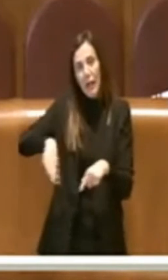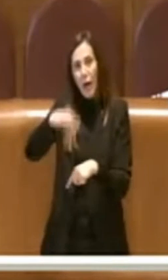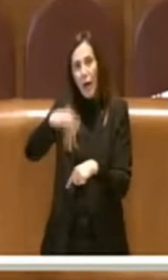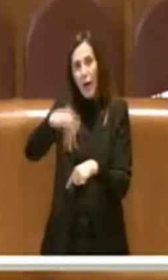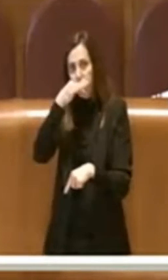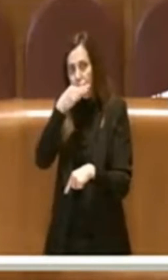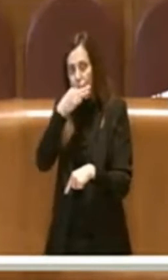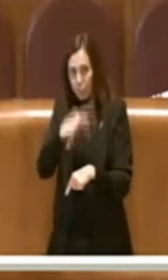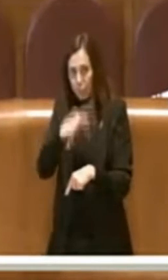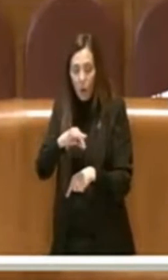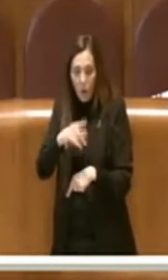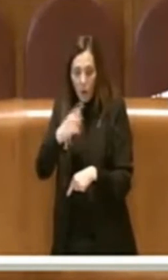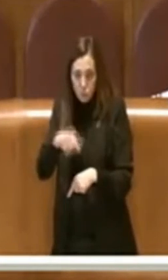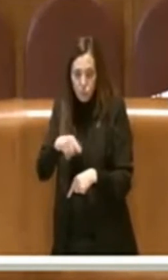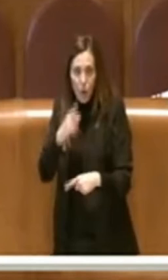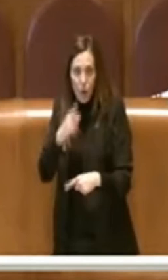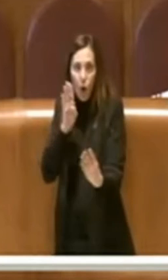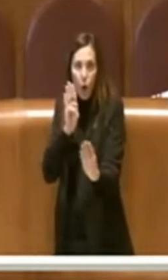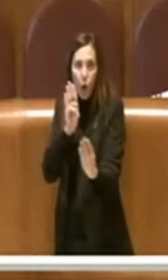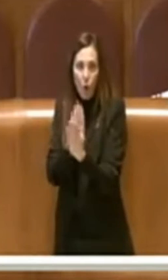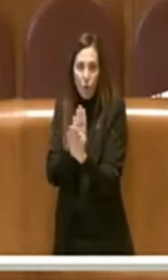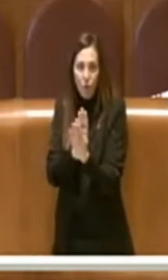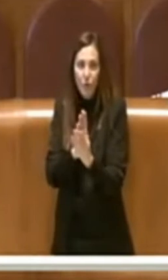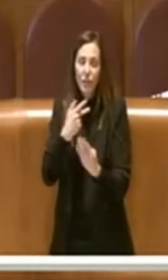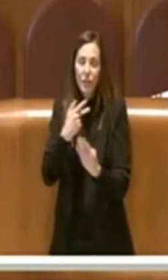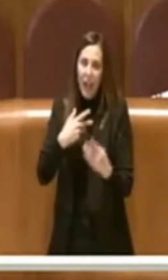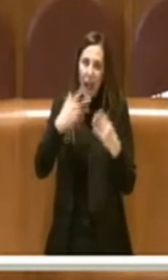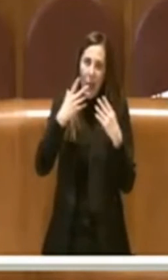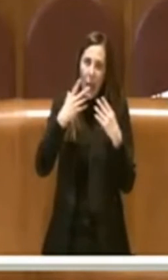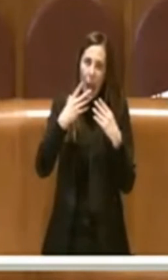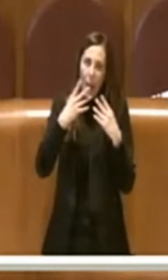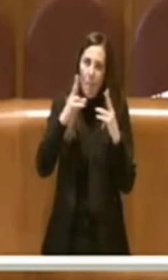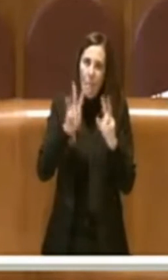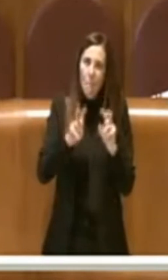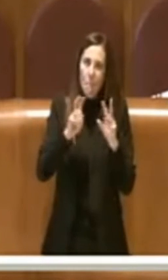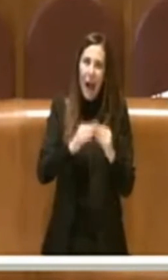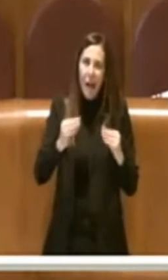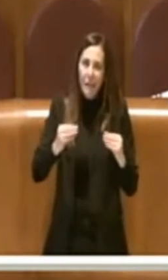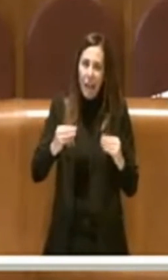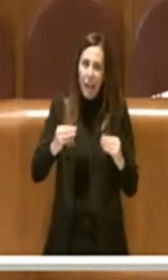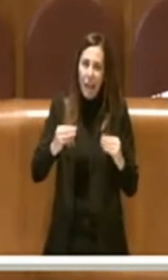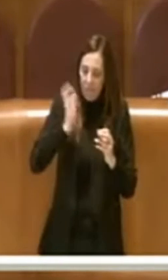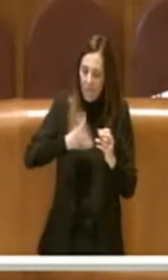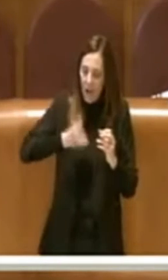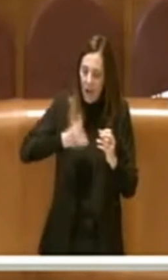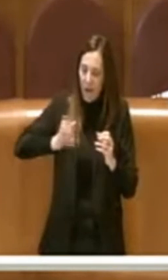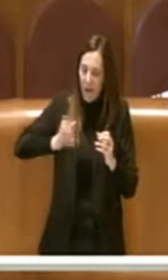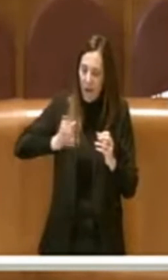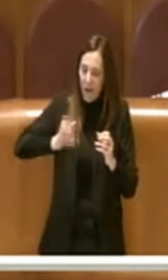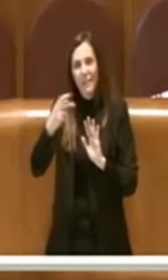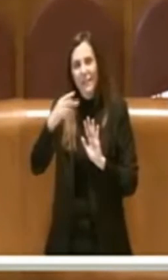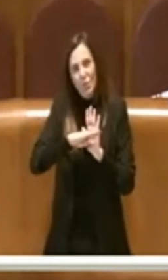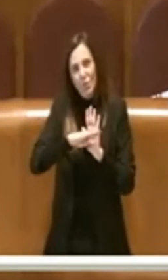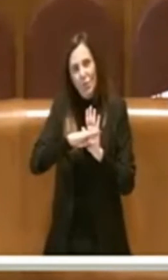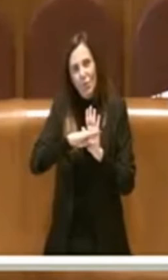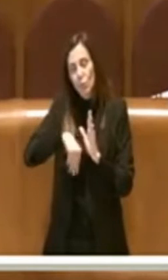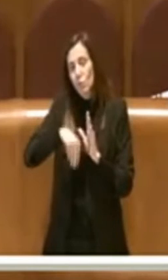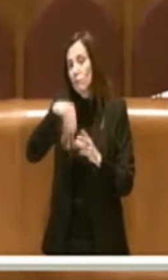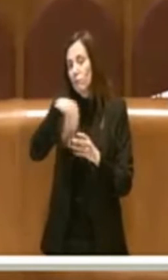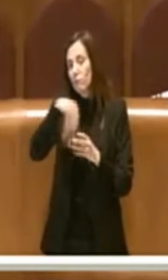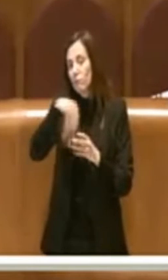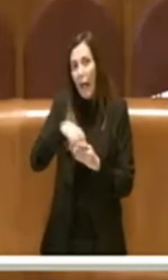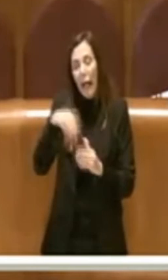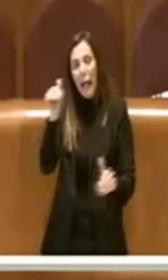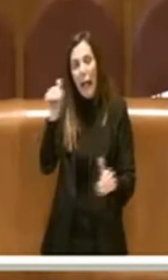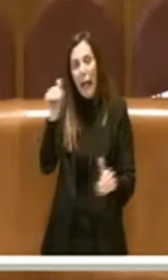chiamata su questo. Ci sono una serie di materie che ovviamente è prevista dallo statuto che sono escluse dal